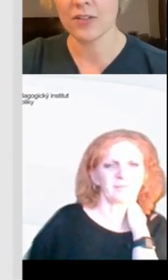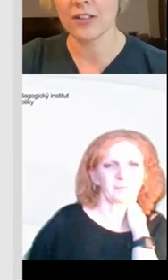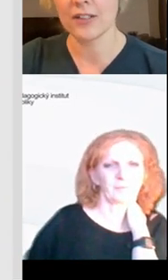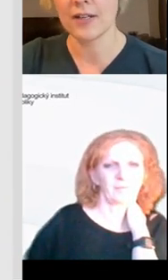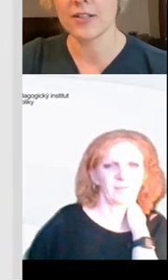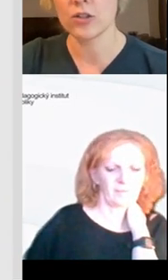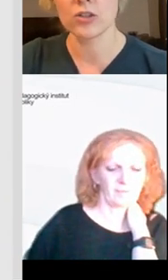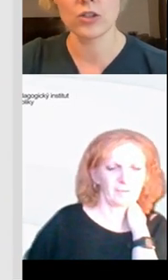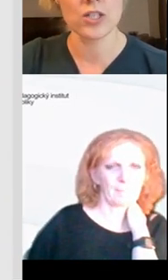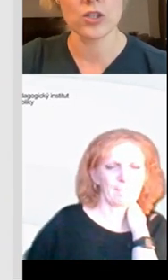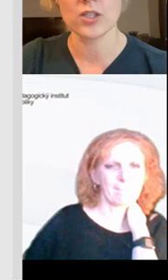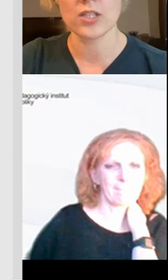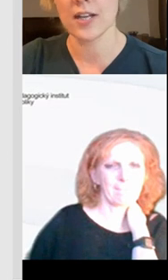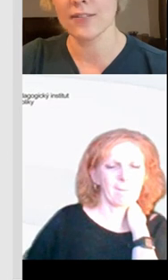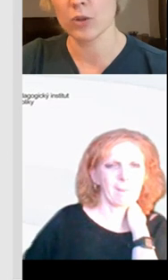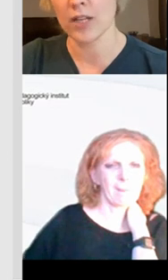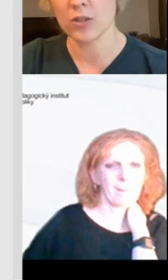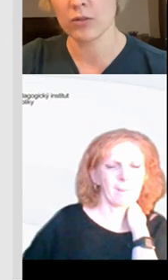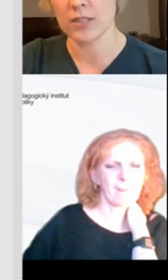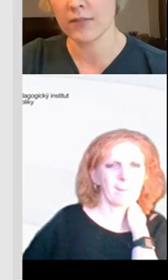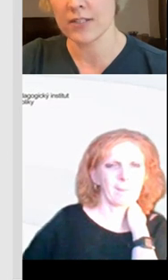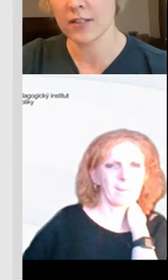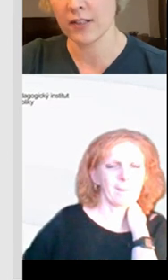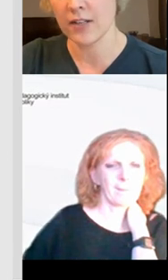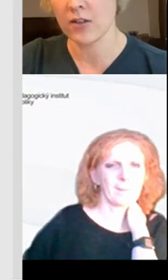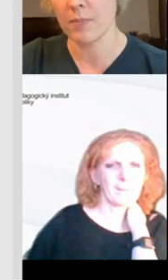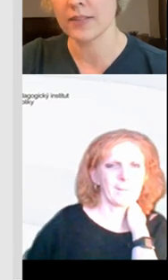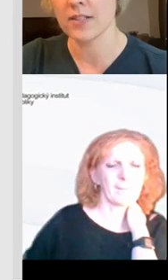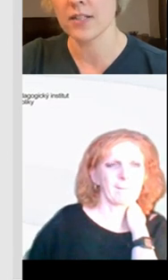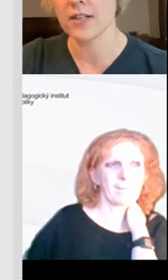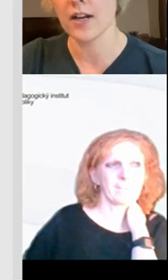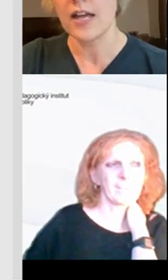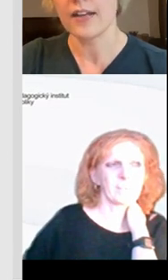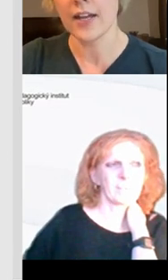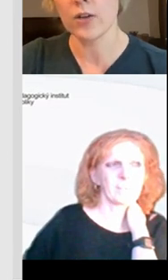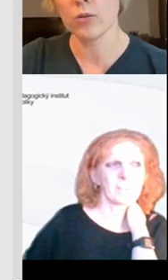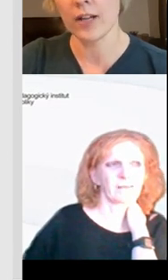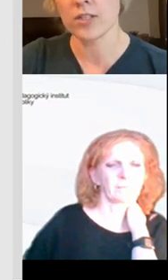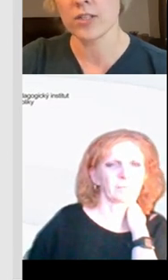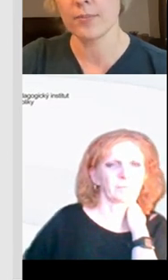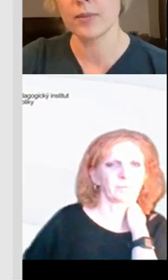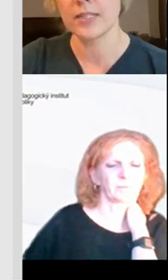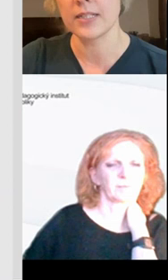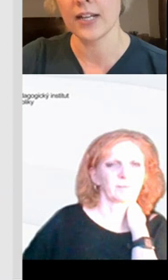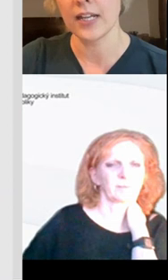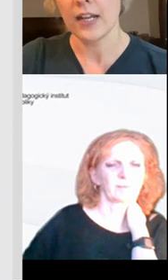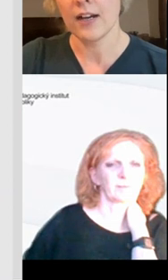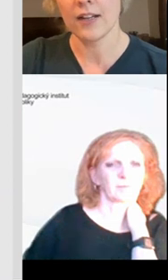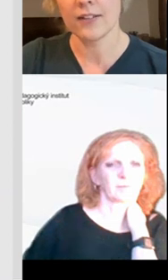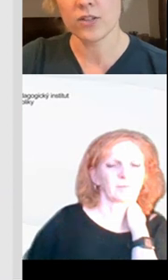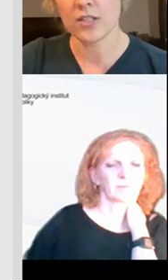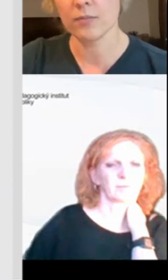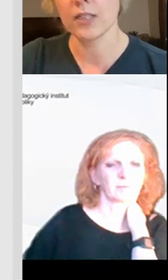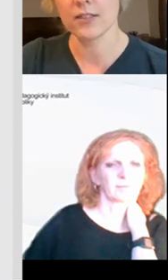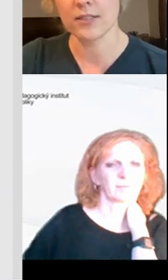děkuju za slovo. Dost často se setkávám s otázkou, kde se vlastně digitální kompetence teďka najednou u nás v České republice vzaly,